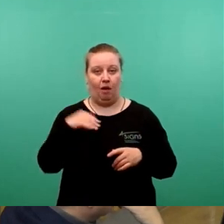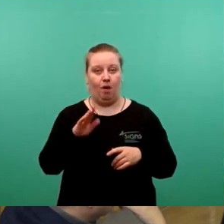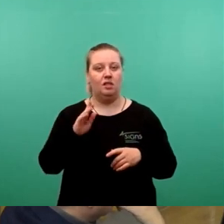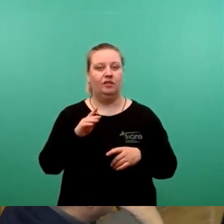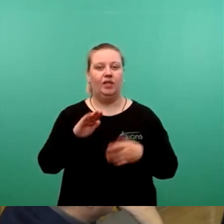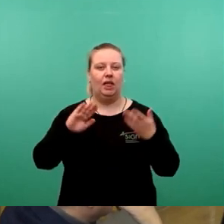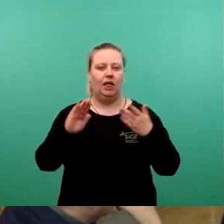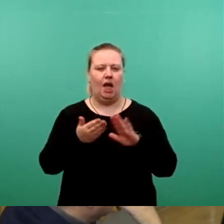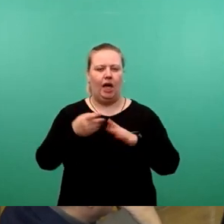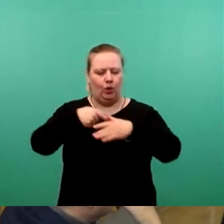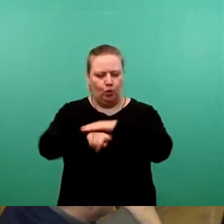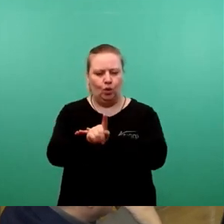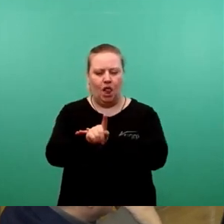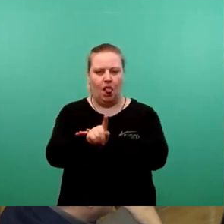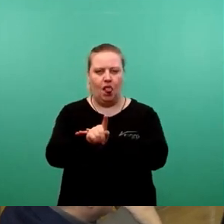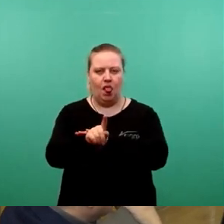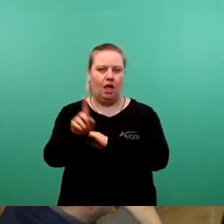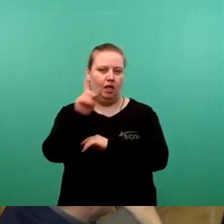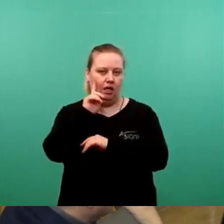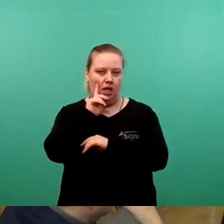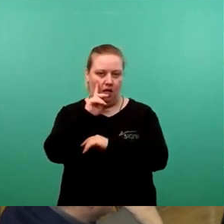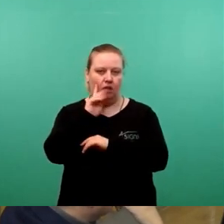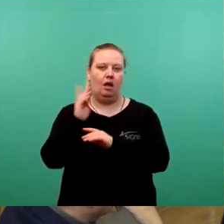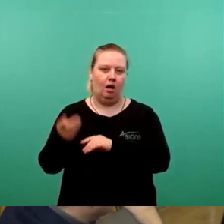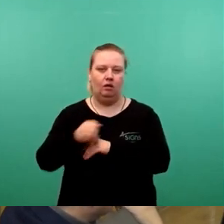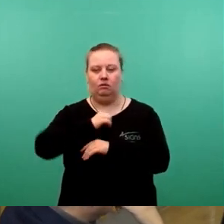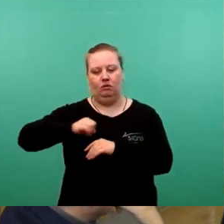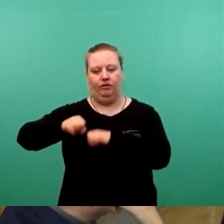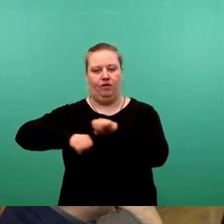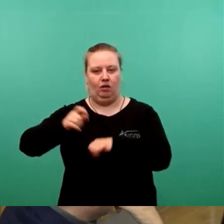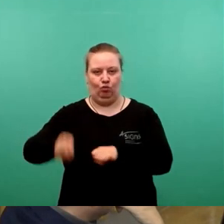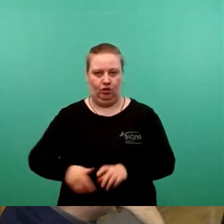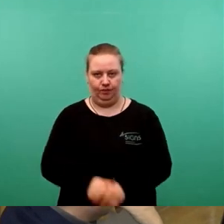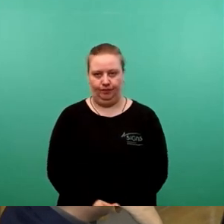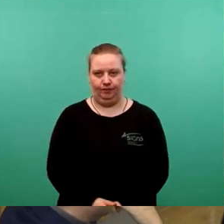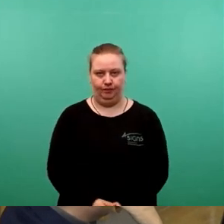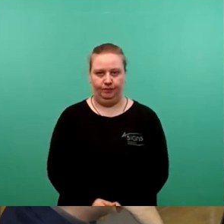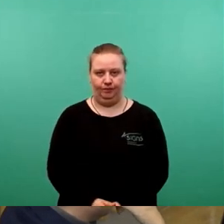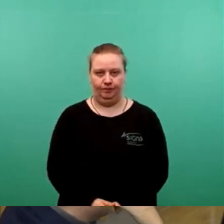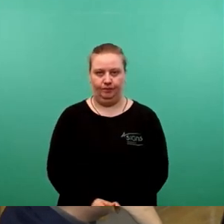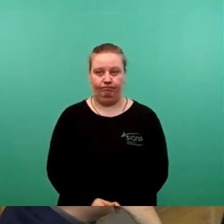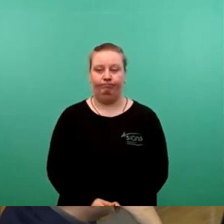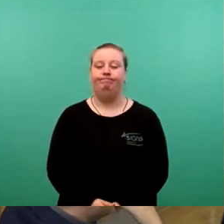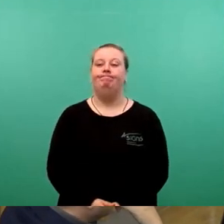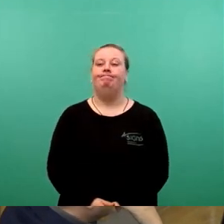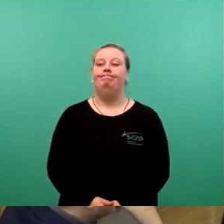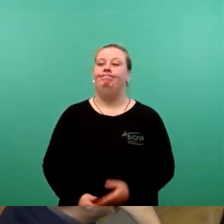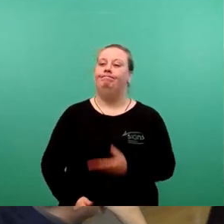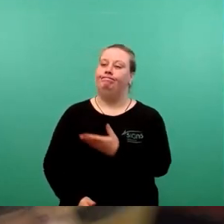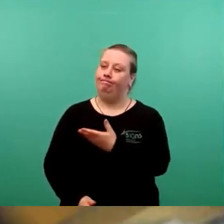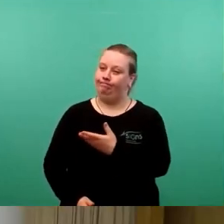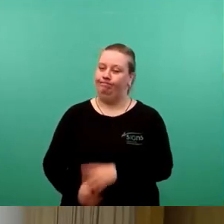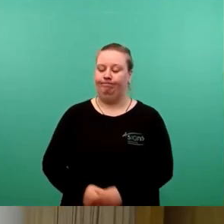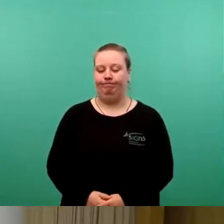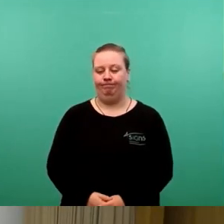Tunnels muss ja jetzt jeder auf der rechten Seite fahren. Die Beantwortung übernimmt der Bürgermeister Kühn.